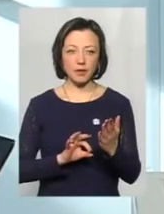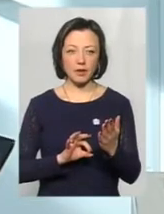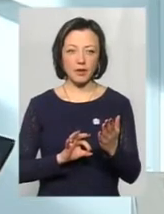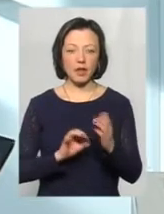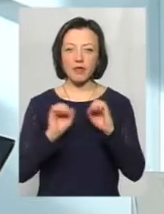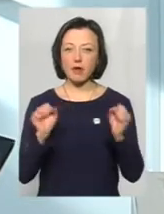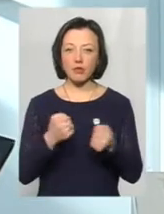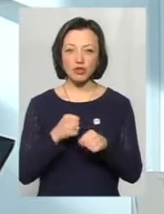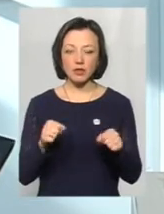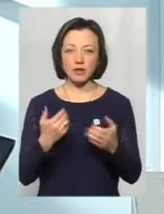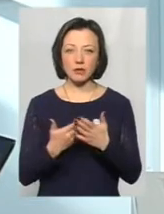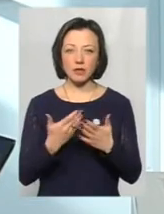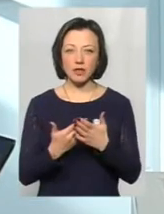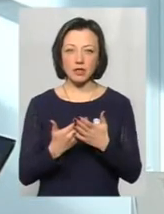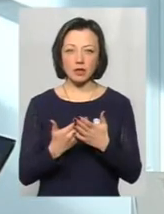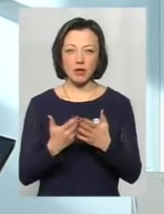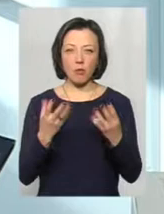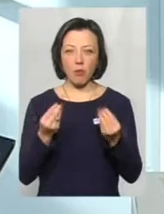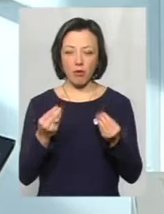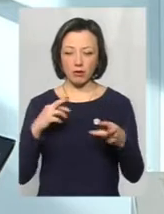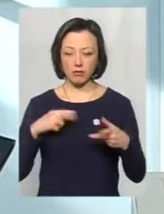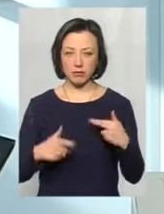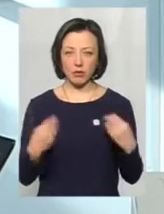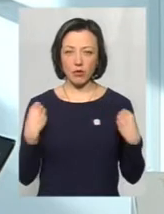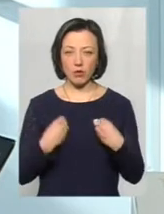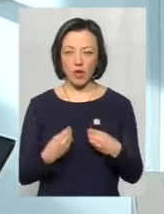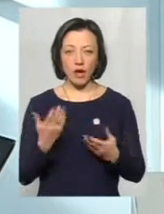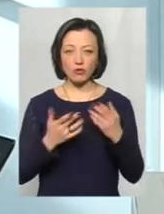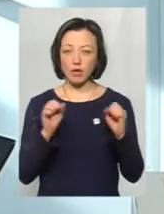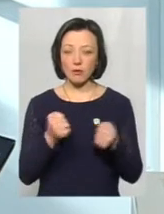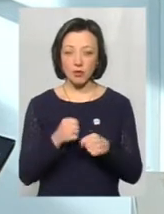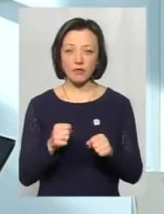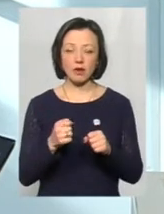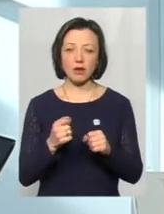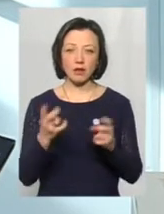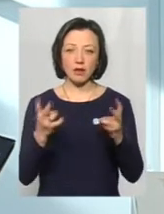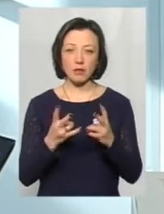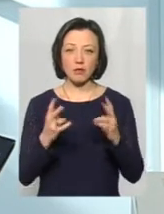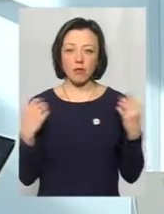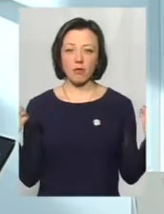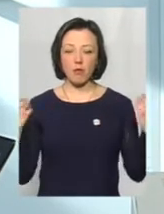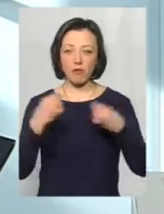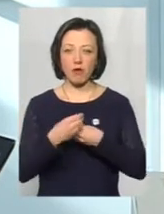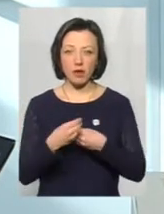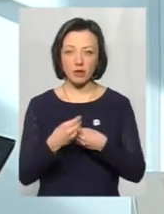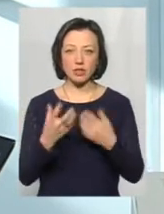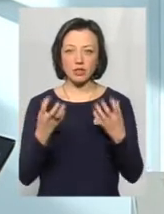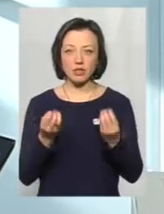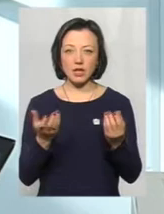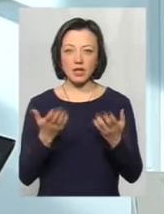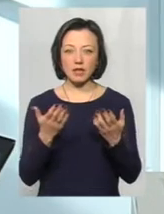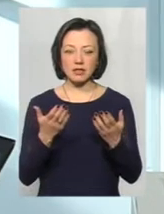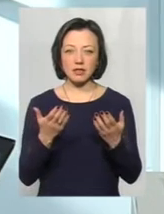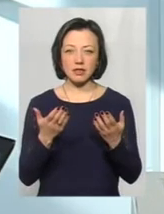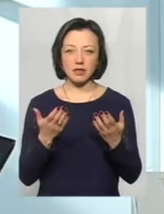неможливо змінити мокрий одяг, то хоча б накласти поверх нього ізолюючі якісь пов